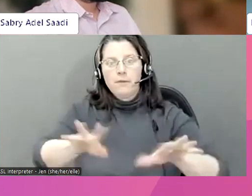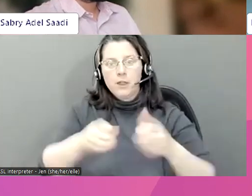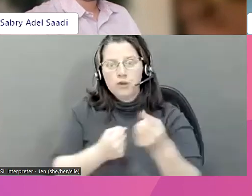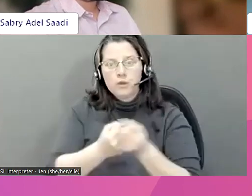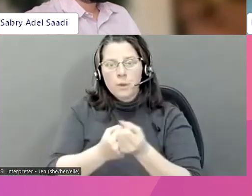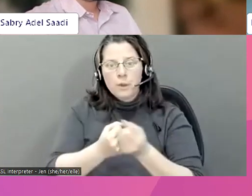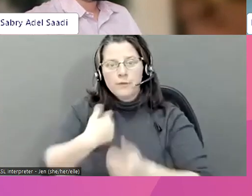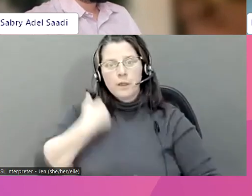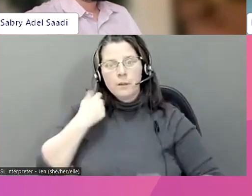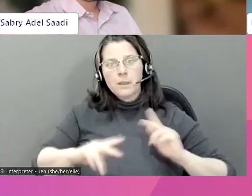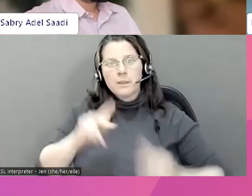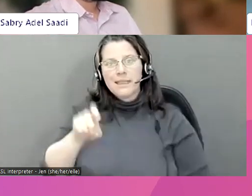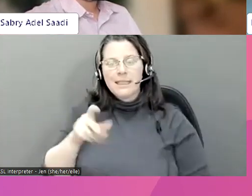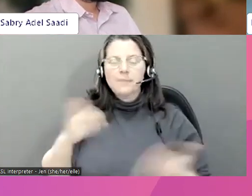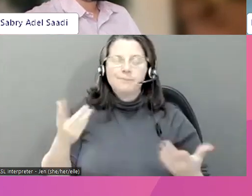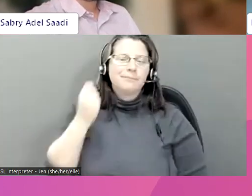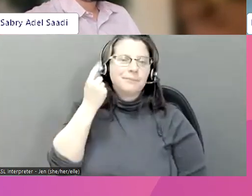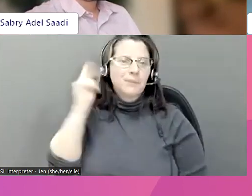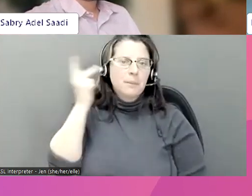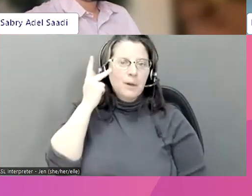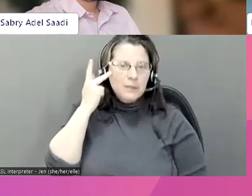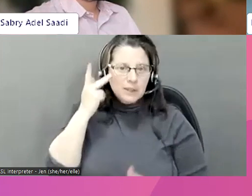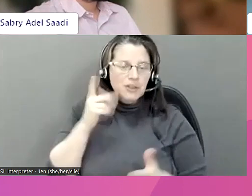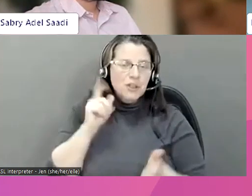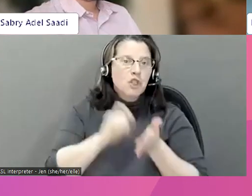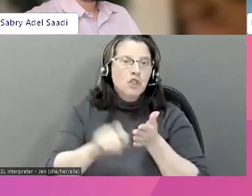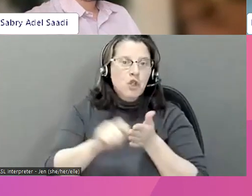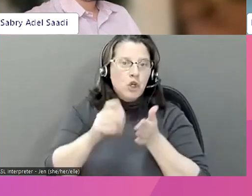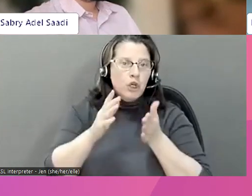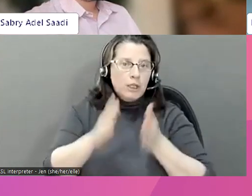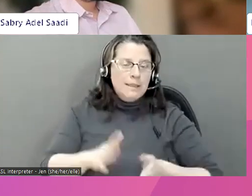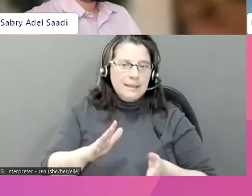pour fournir l'appui nécessaire aux jeunes pour contrer ces cas de méfait.